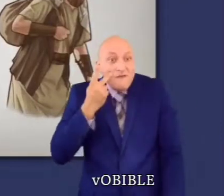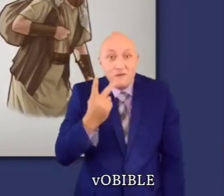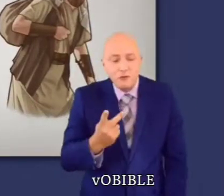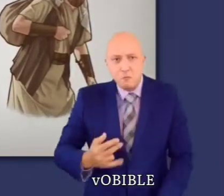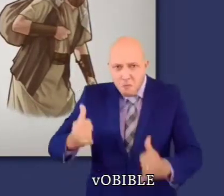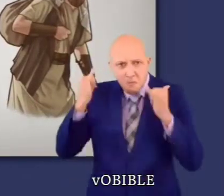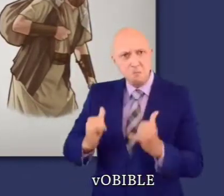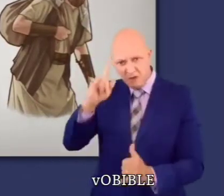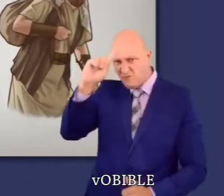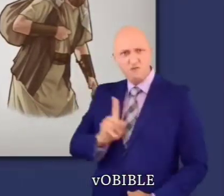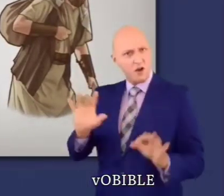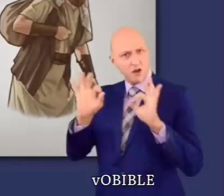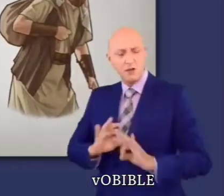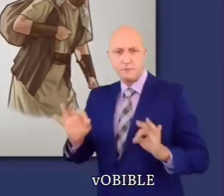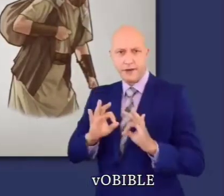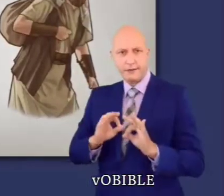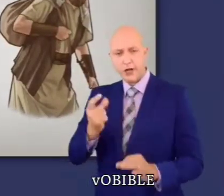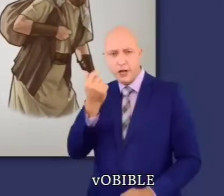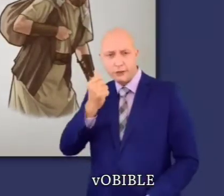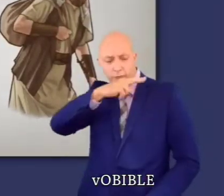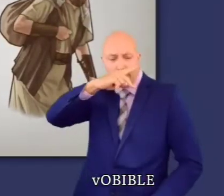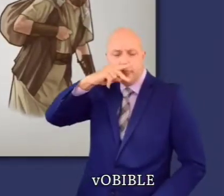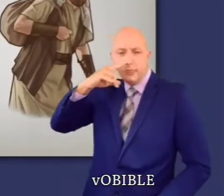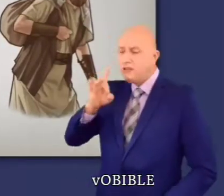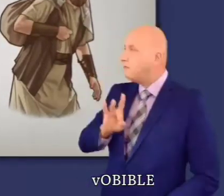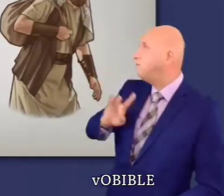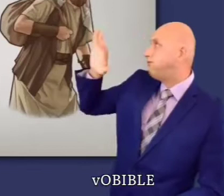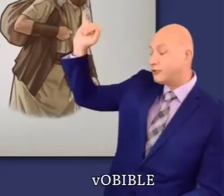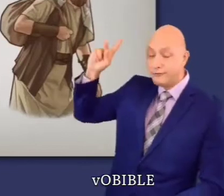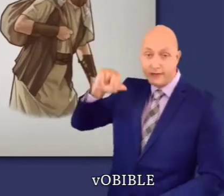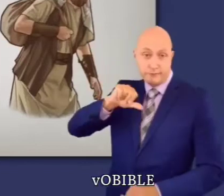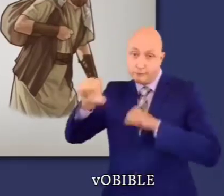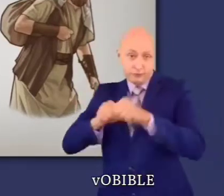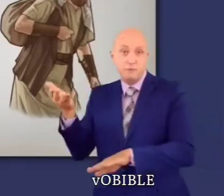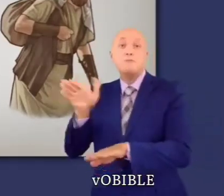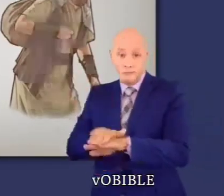à mort à cause de sa désobéissance, de son manque de foi et de son avidité.